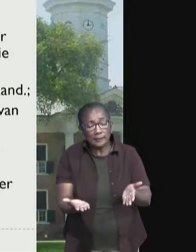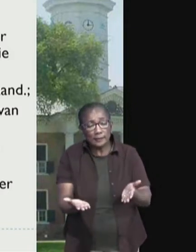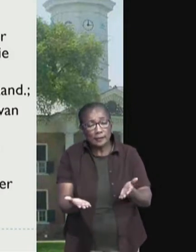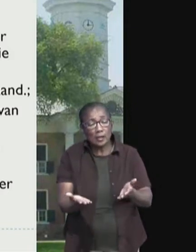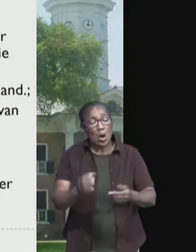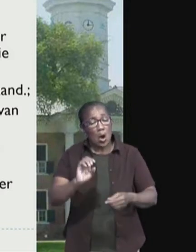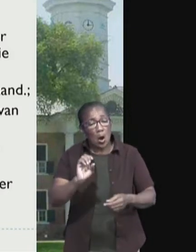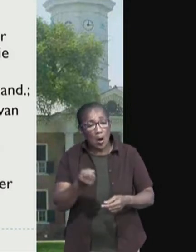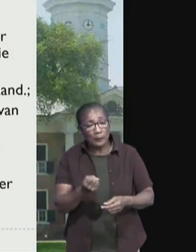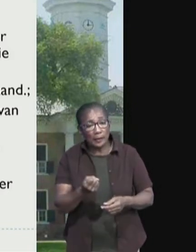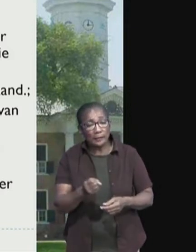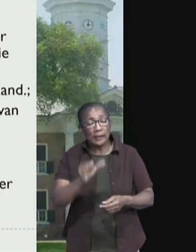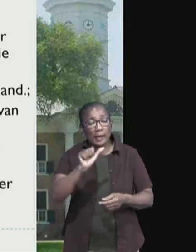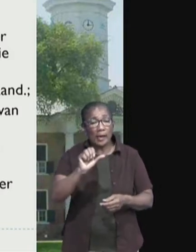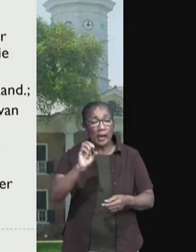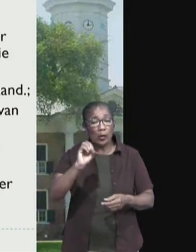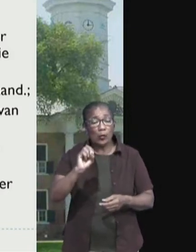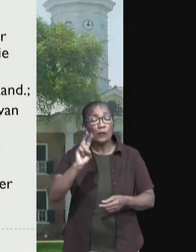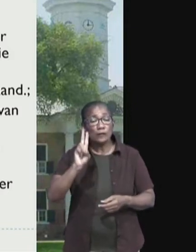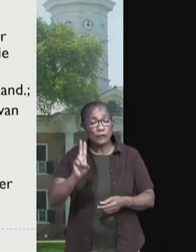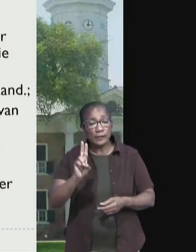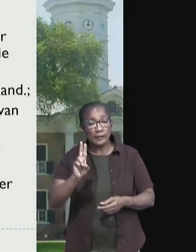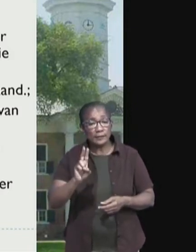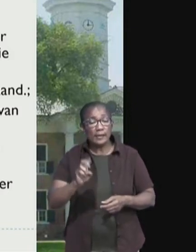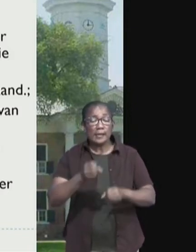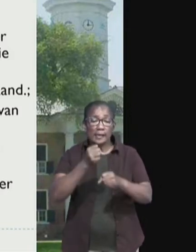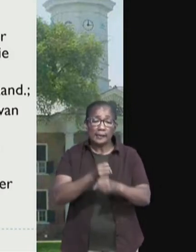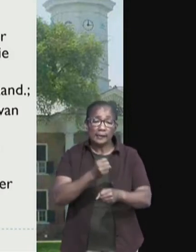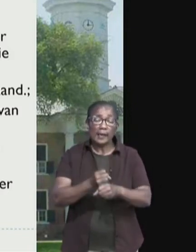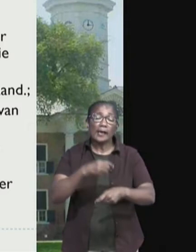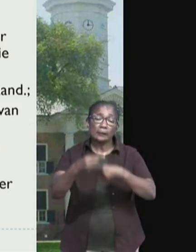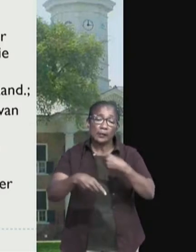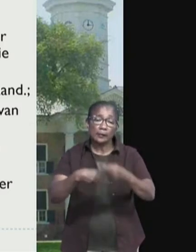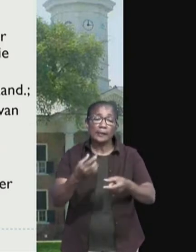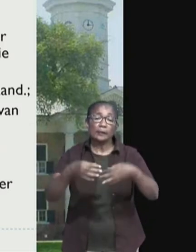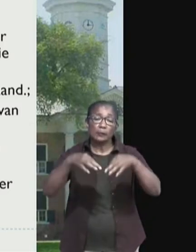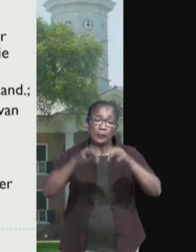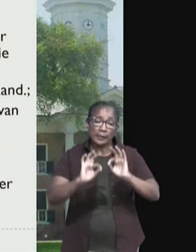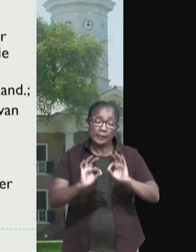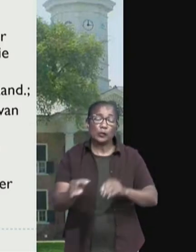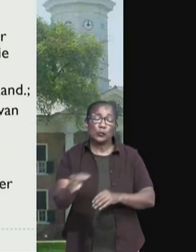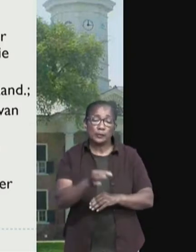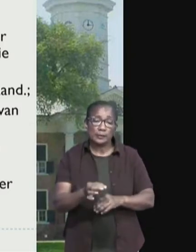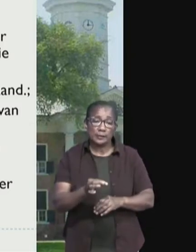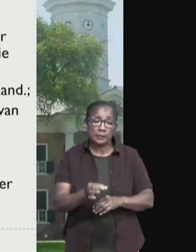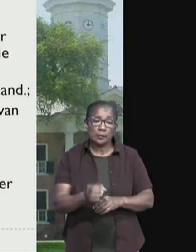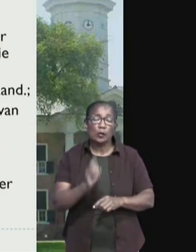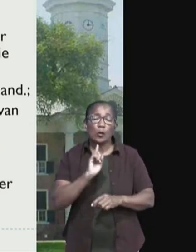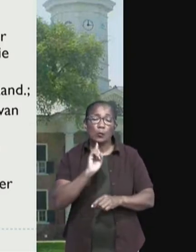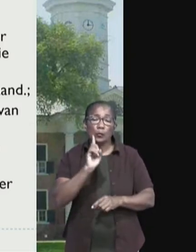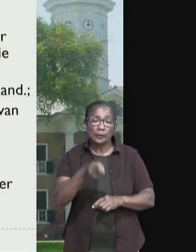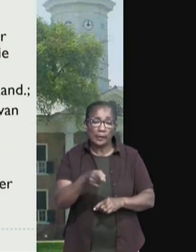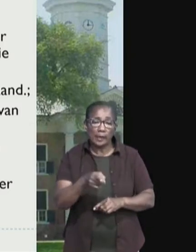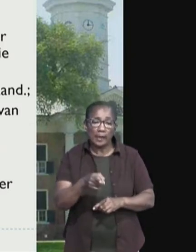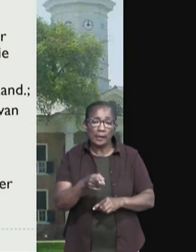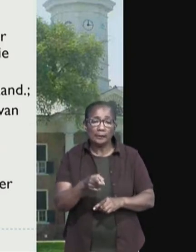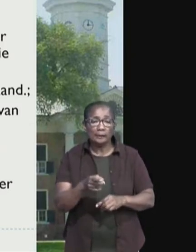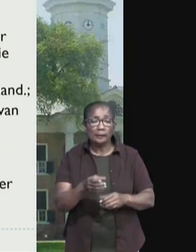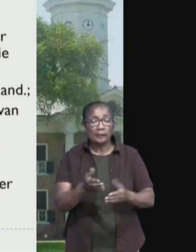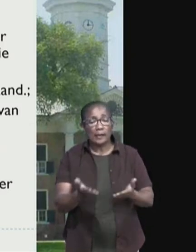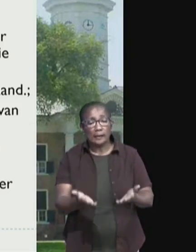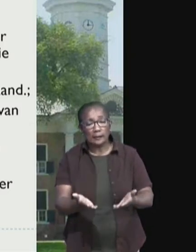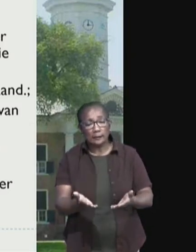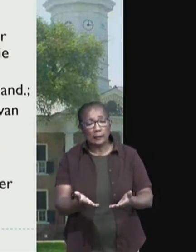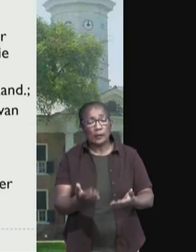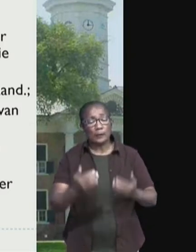AUV'ers nog in het arbeidsproces zitten of in een betere positie. We gaan moeten gaan naar een target, waarbij we